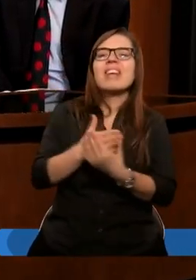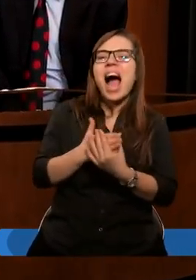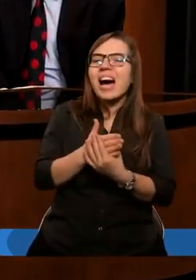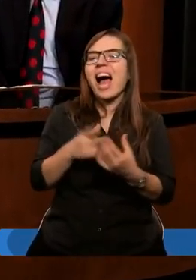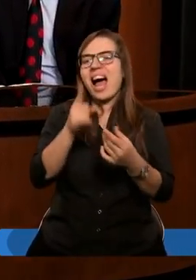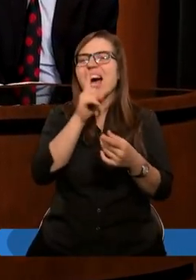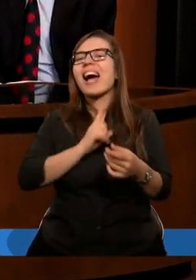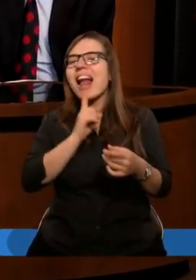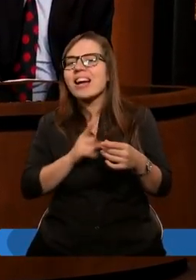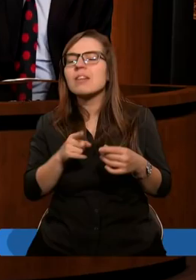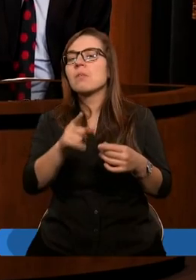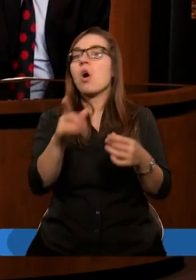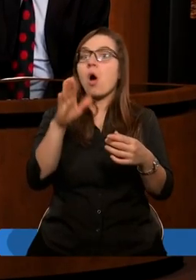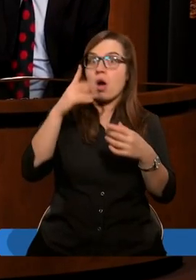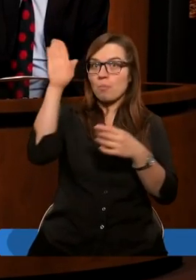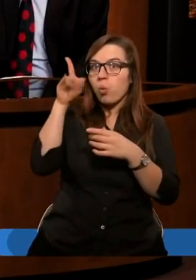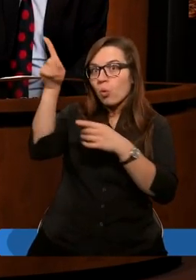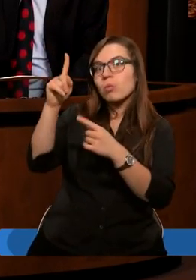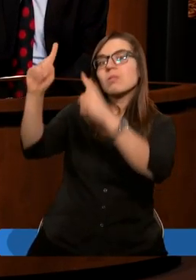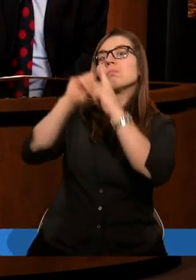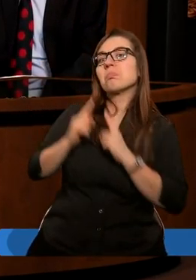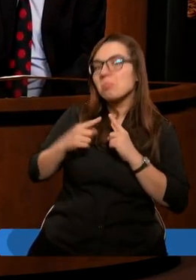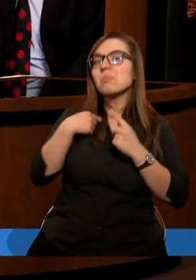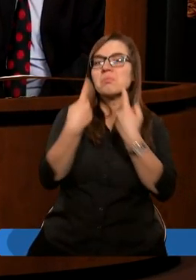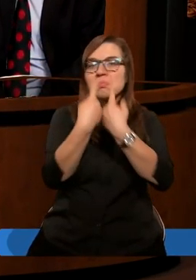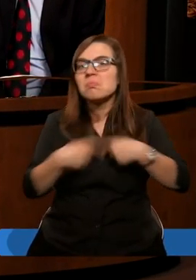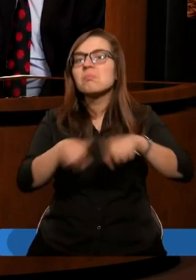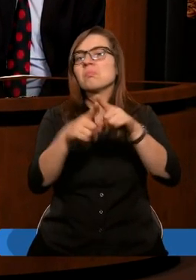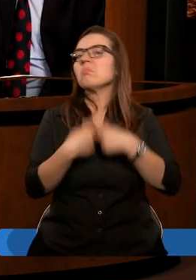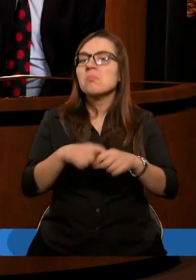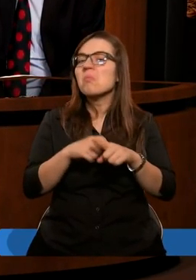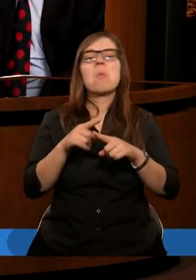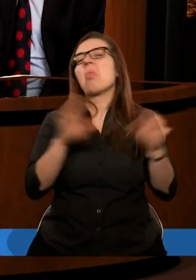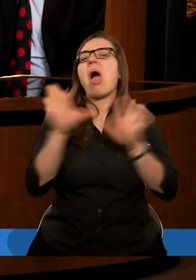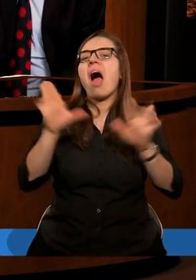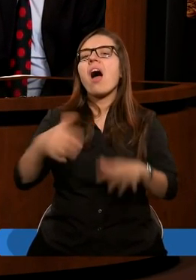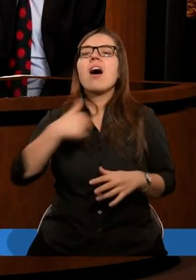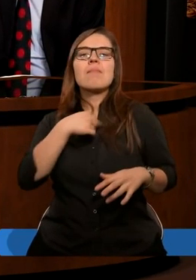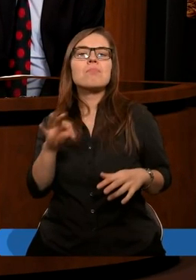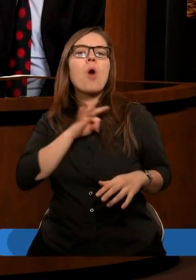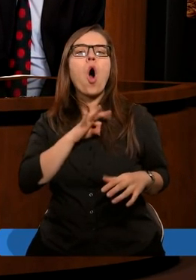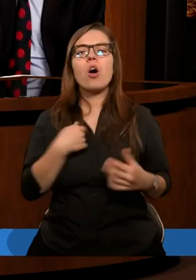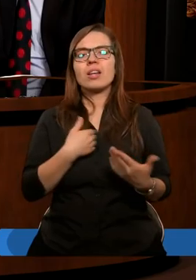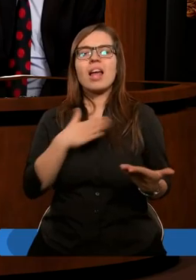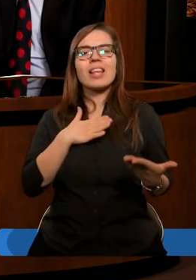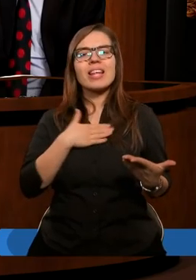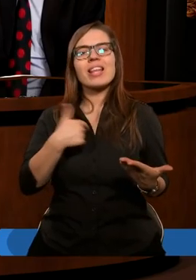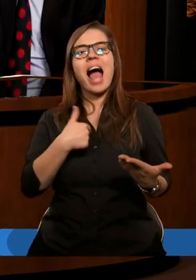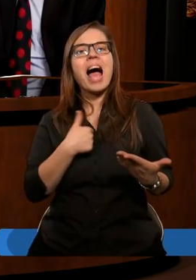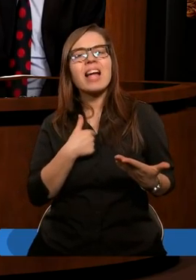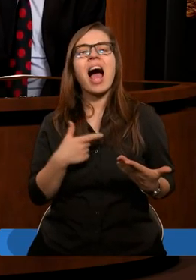Zamiast wypełniać Boże polecenie, to własne ustanawiają. I wtedy jest tragedia.